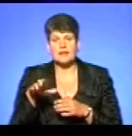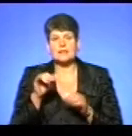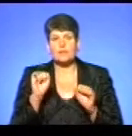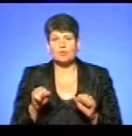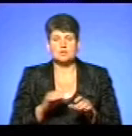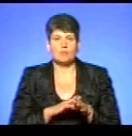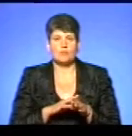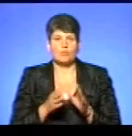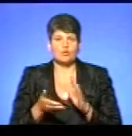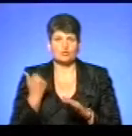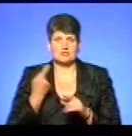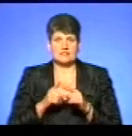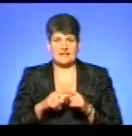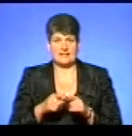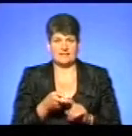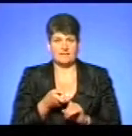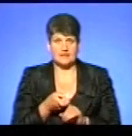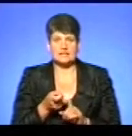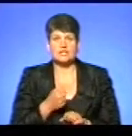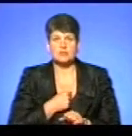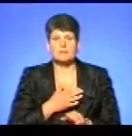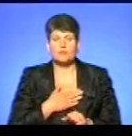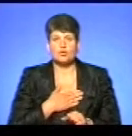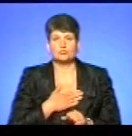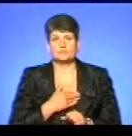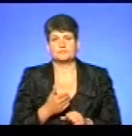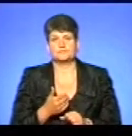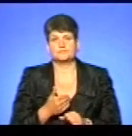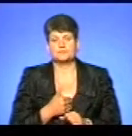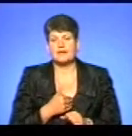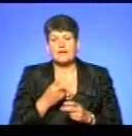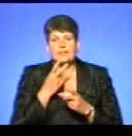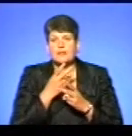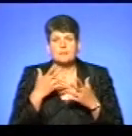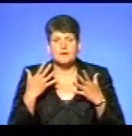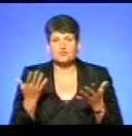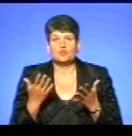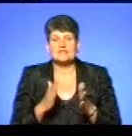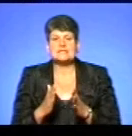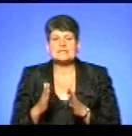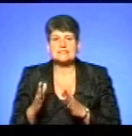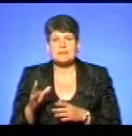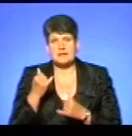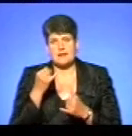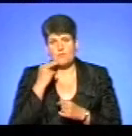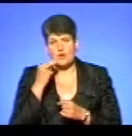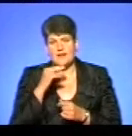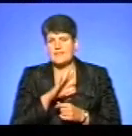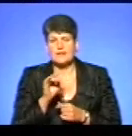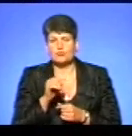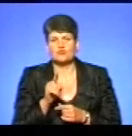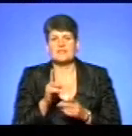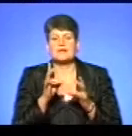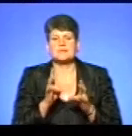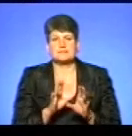позбутися цієї інфекції? Ви знаєте, що, на жаль, при всім моєму оптимізмі я не бачу якоїсь такої системи для покращення не тому, що він є